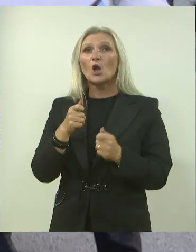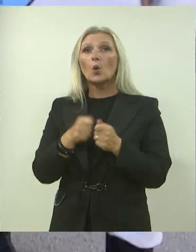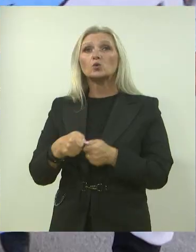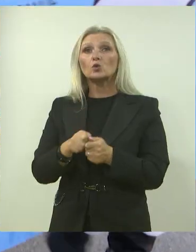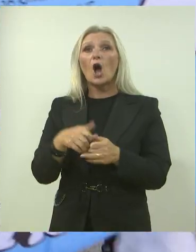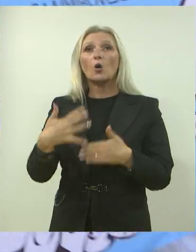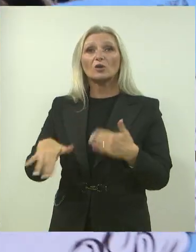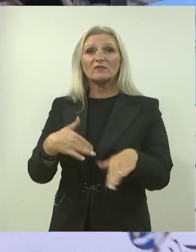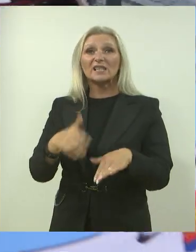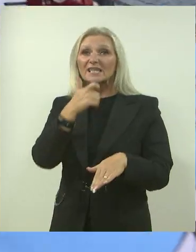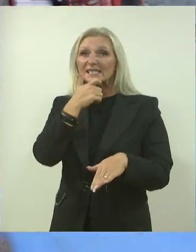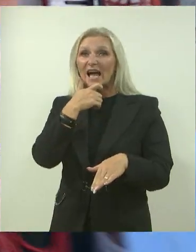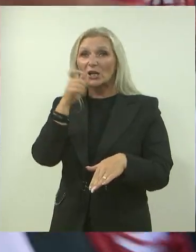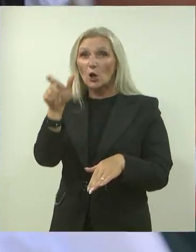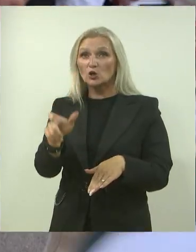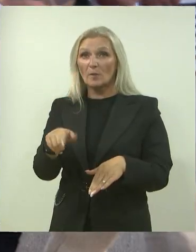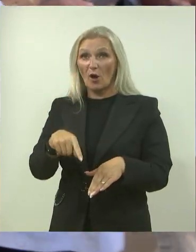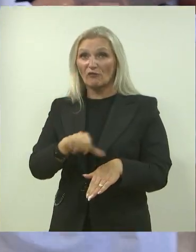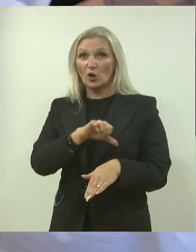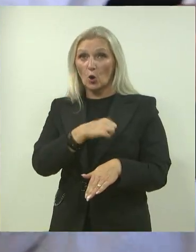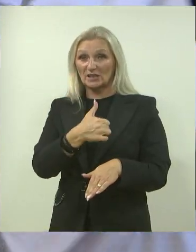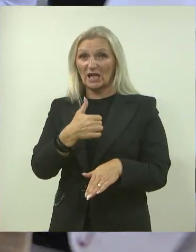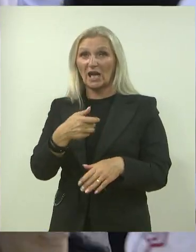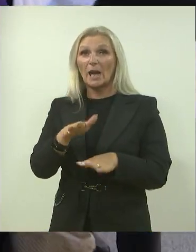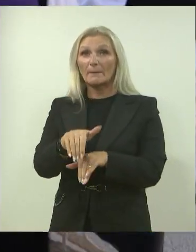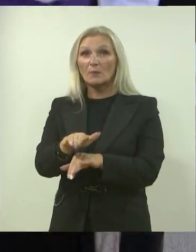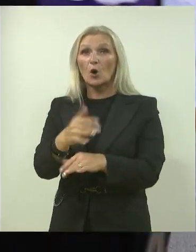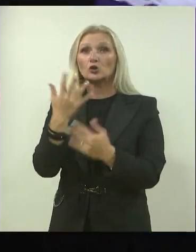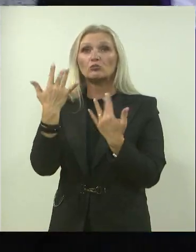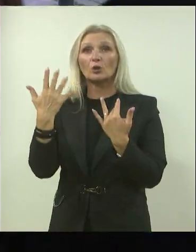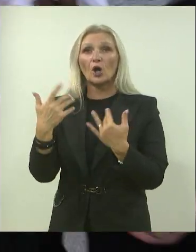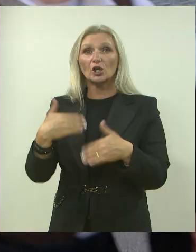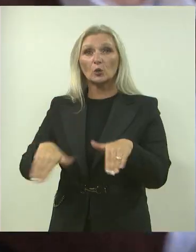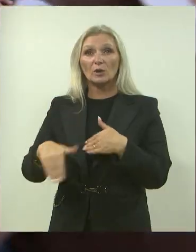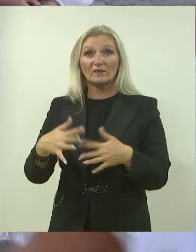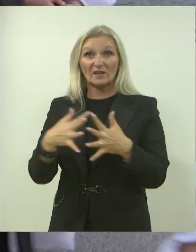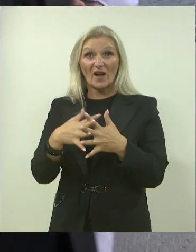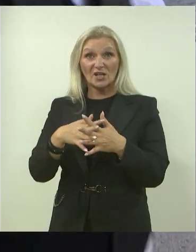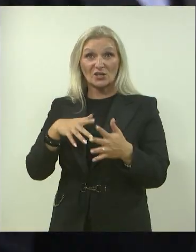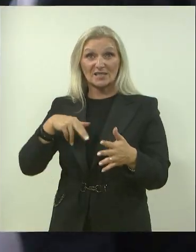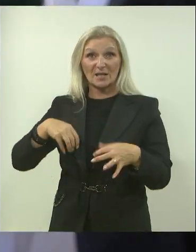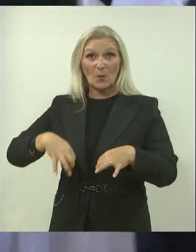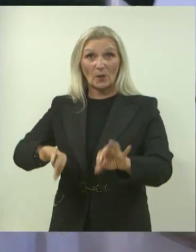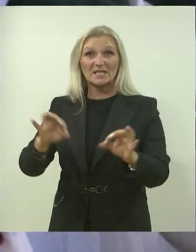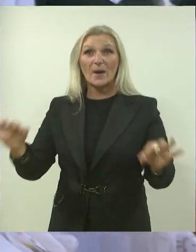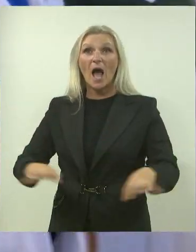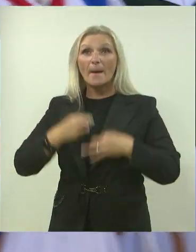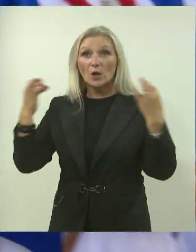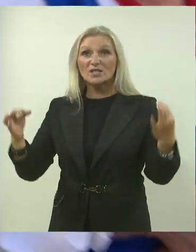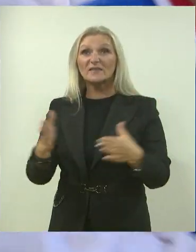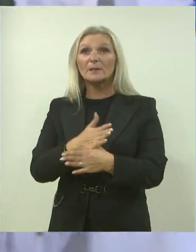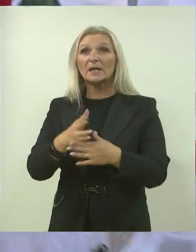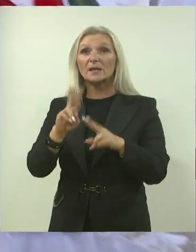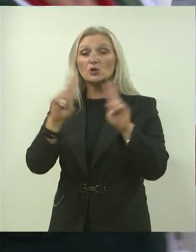starih osoba Varoždinske županije i ove su godine organizirani Mimohodom brojnih umirovljenika Varoždinskim ulicama i trgovima proslavili Međunarodni dan